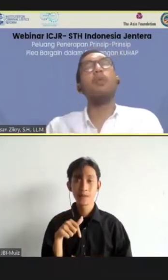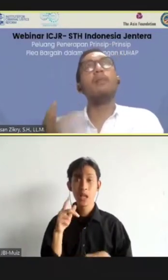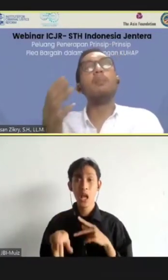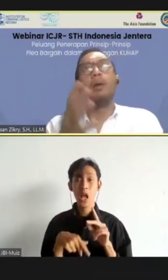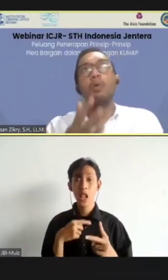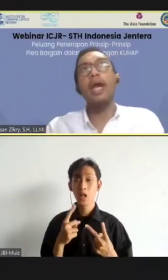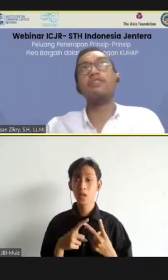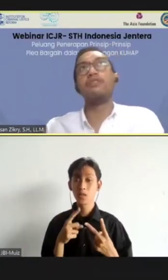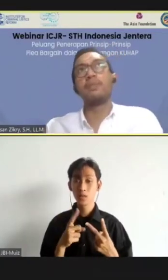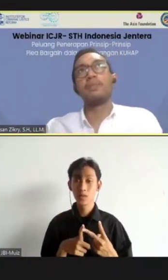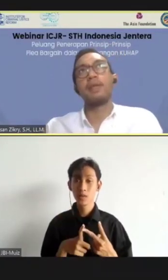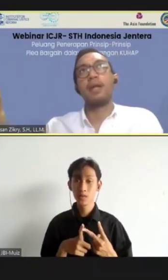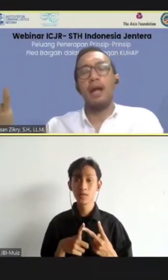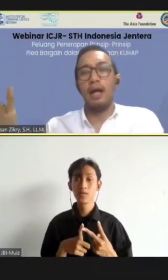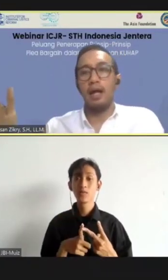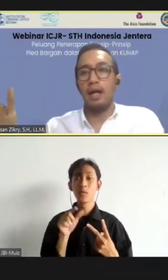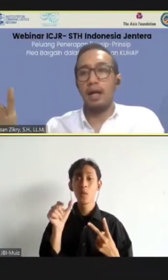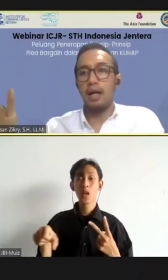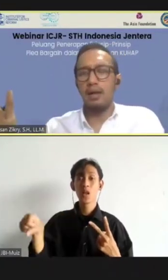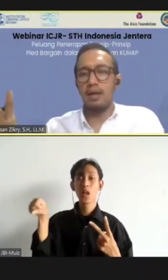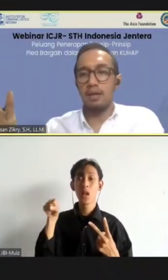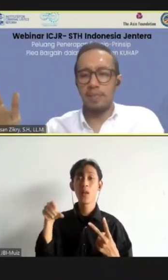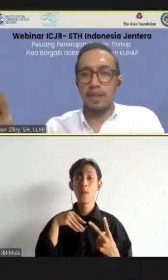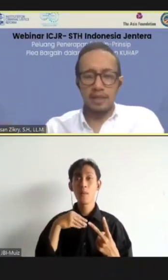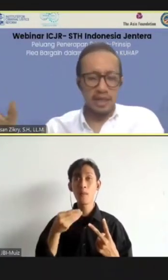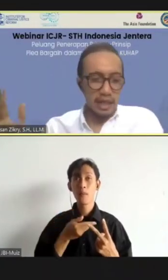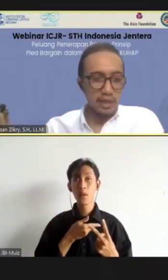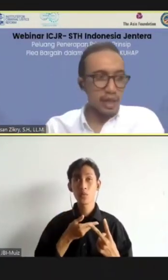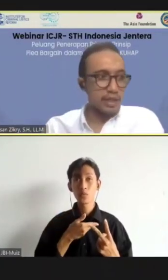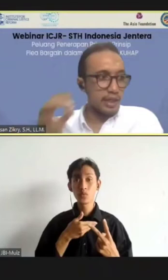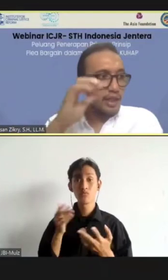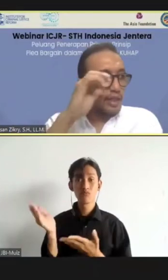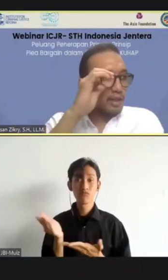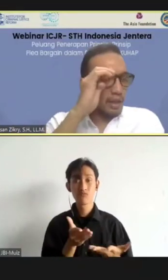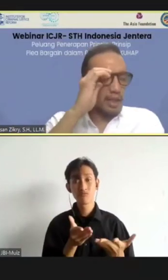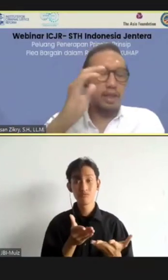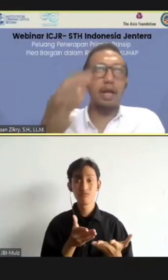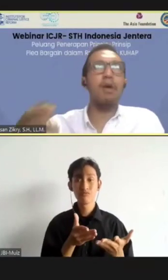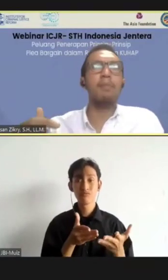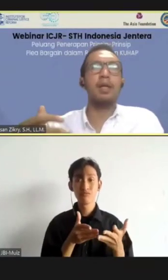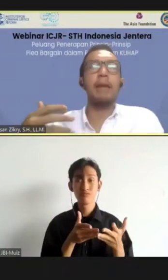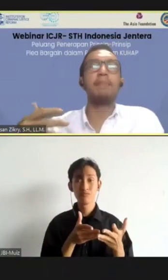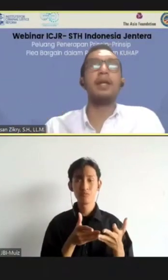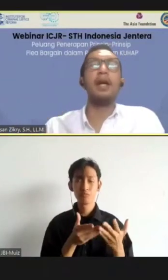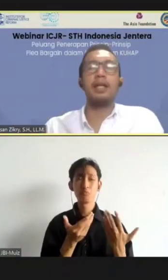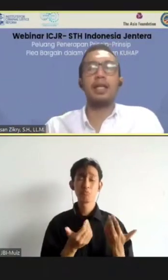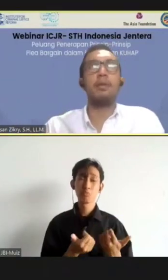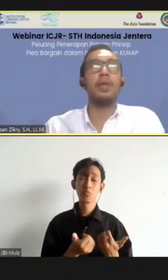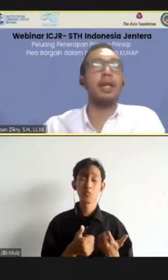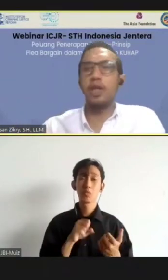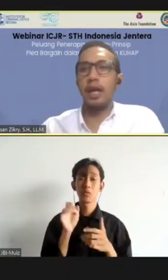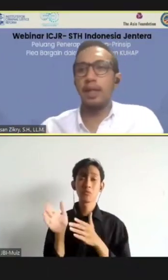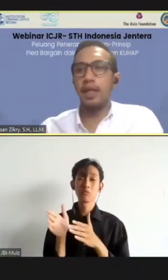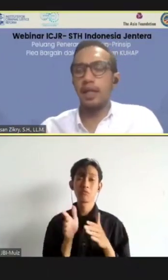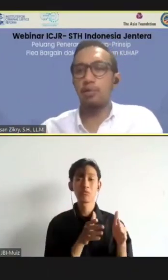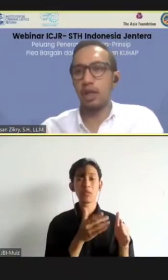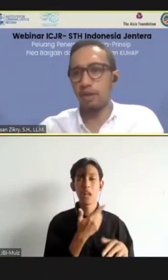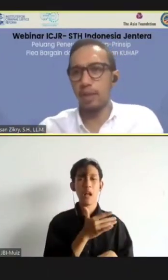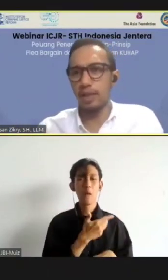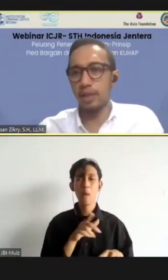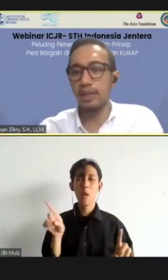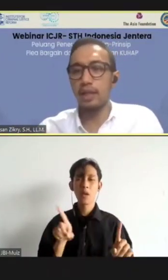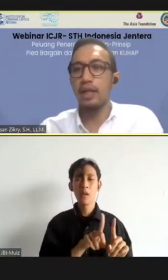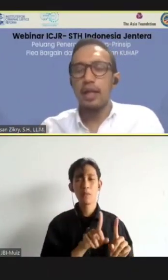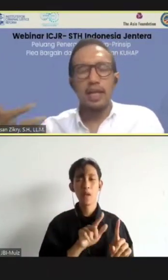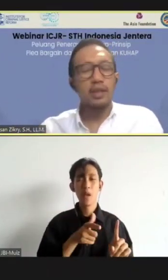terdakwa mau me-waive, seperti yang terjadi juga di sini, ya terdakwa menyampingkan, terdakwa tidak mau didampingi, dia mau